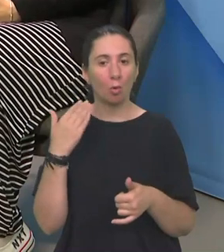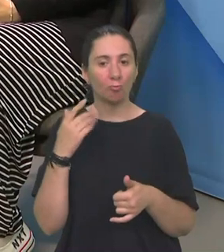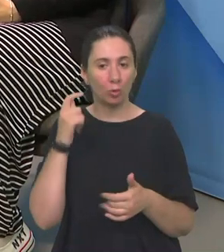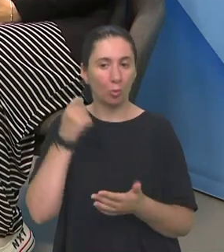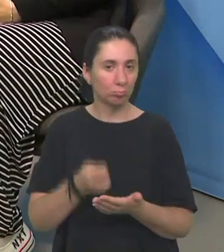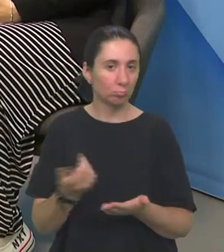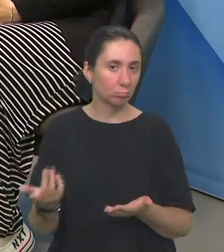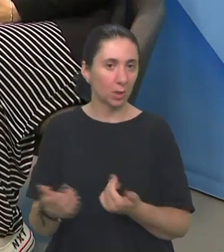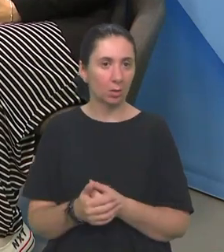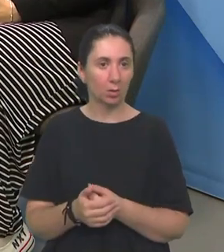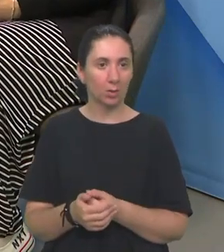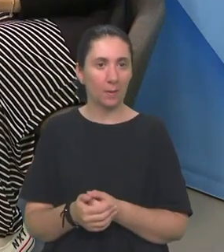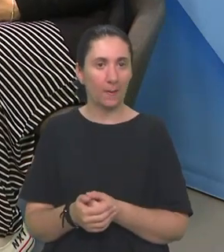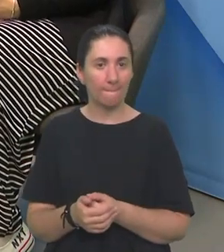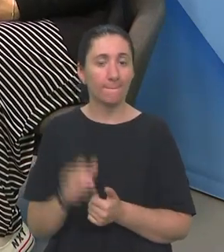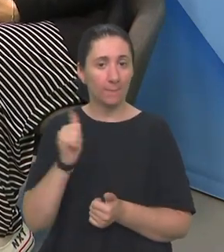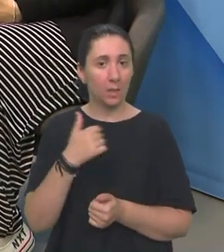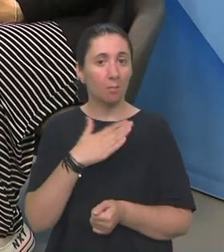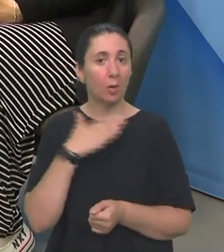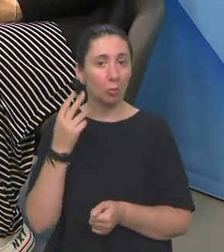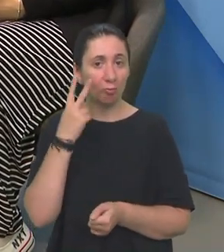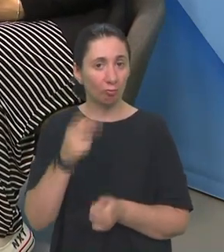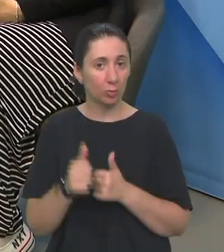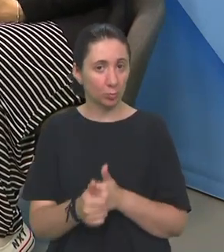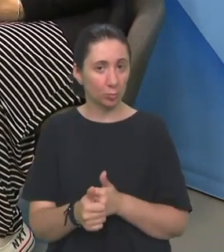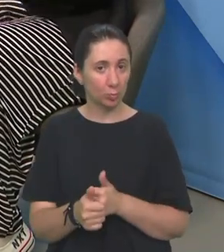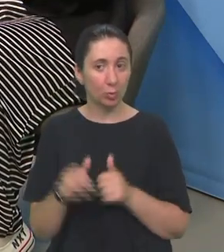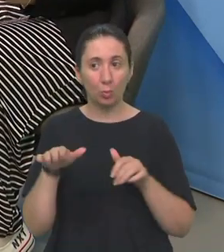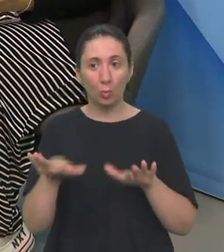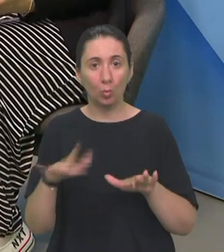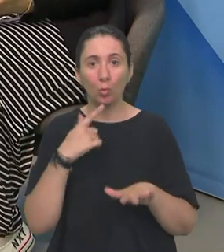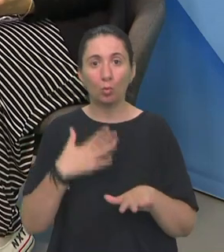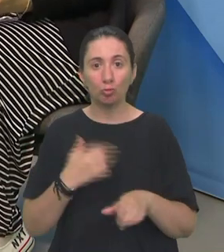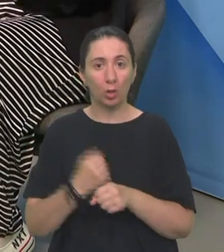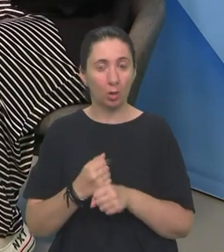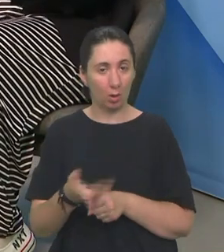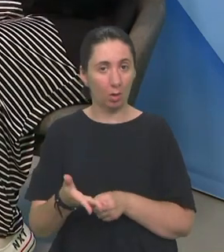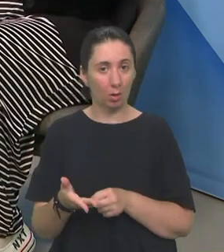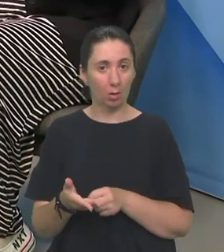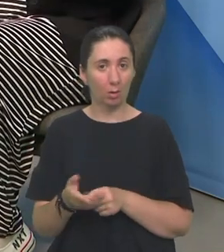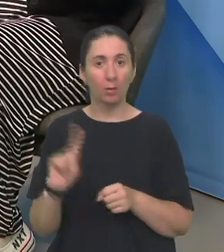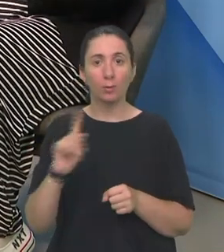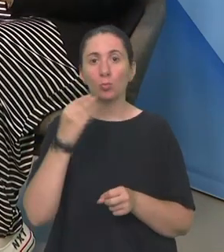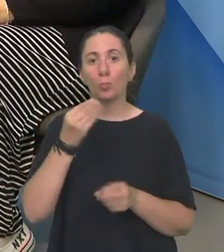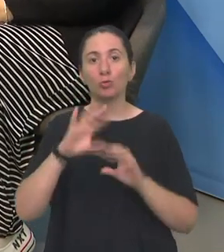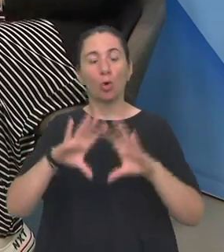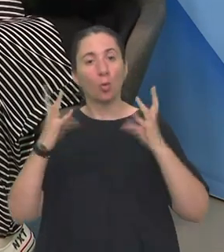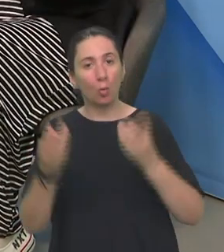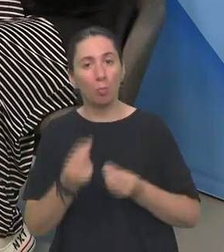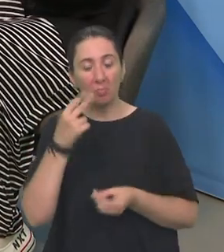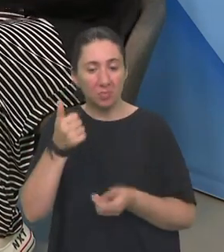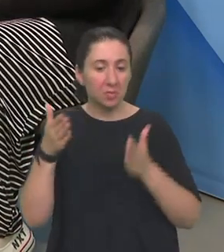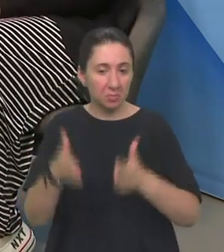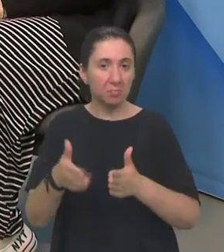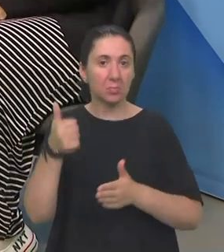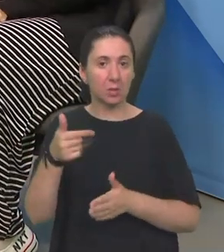cijenjeni? I ima li vas zapravo dovoljno? Ima li dovoljno ljudi koji se žele time baviti? Evo, nećemo pričati globalno, ajmo